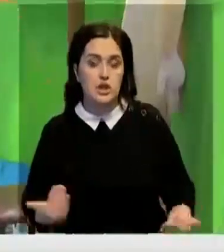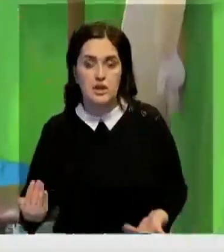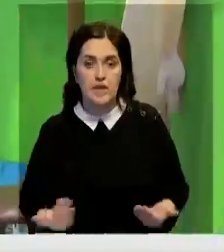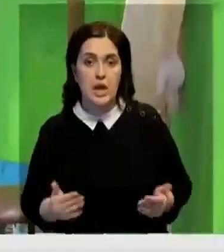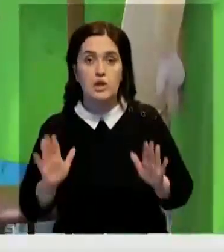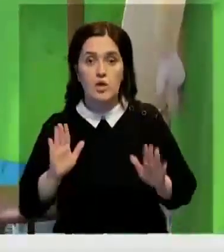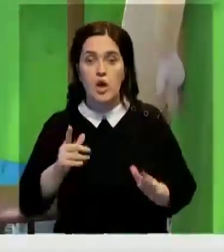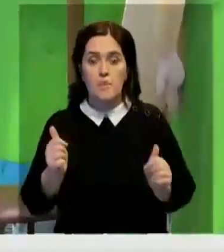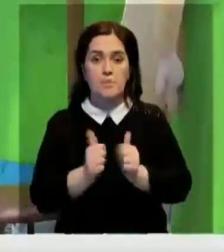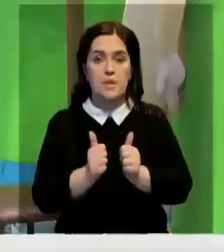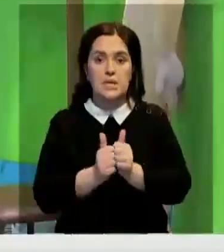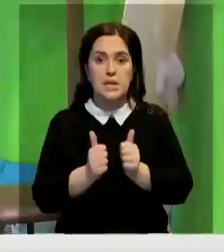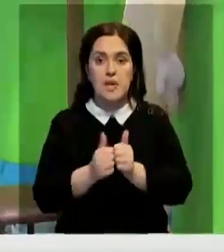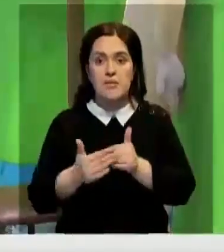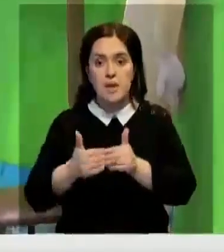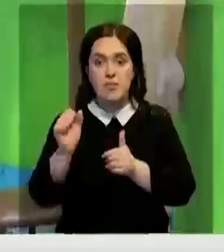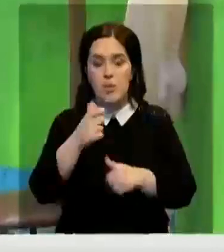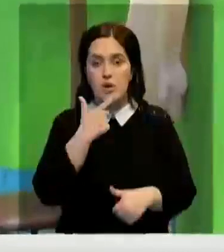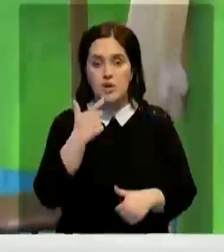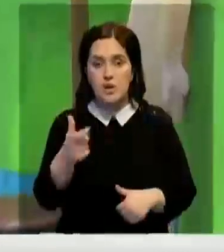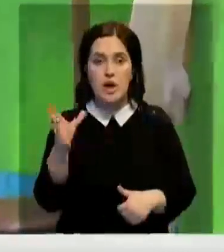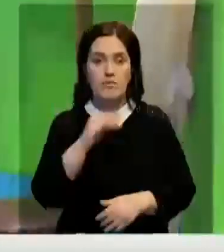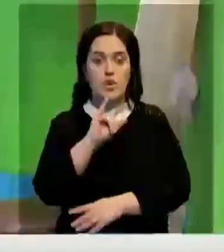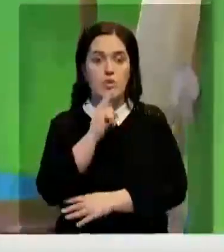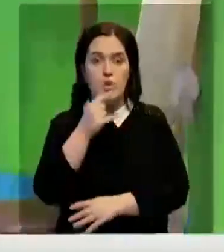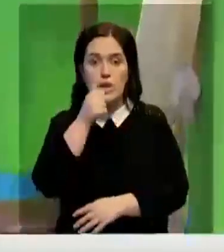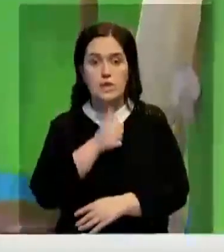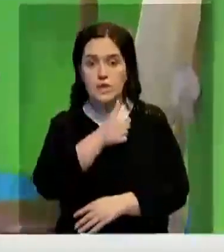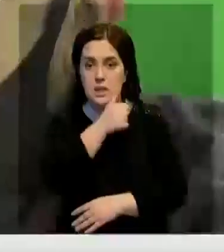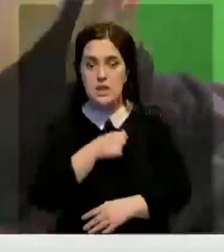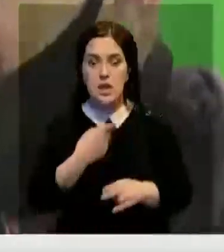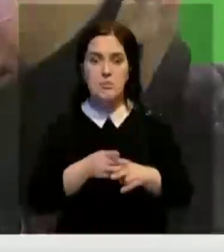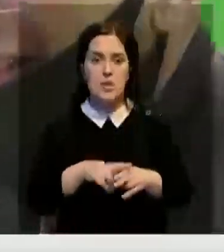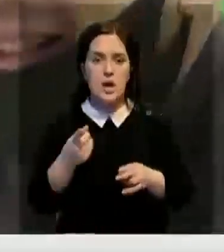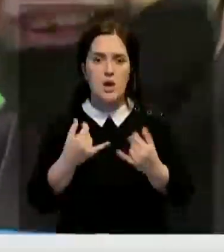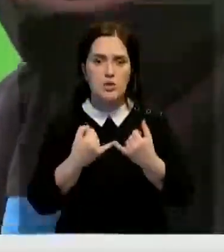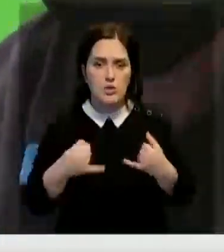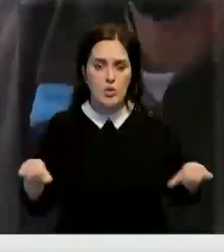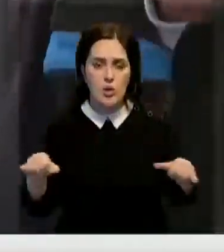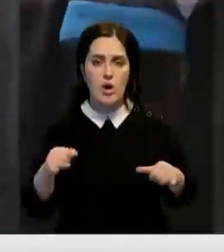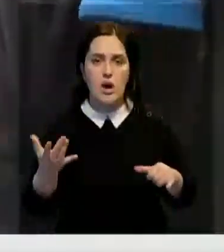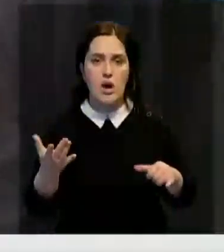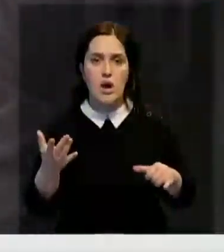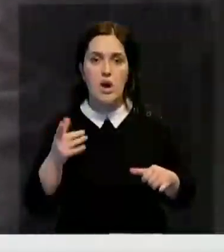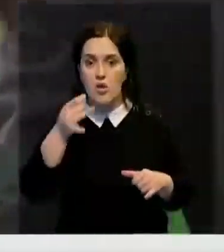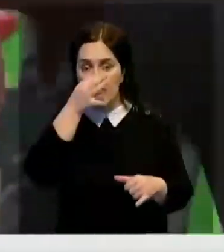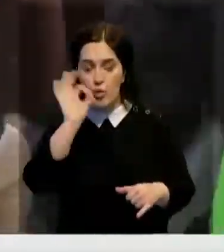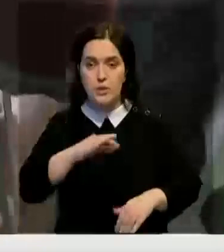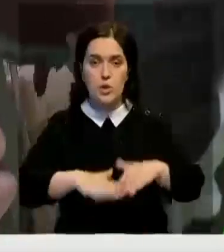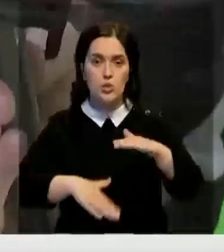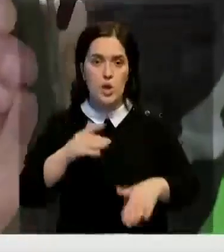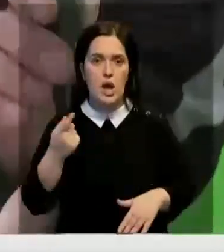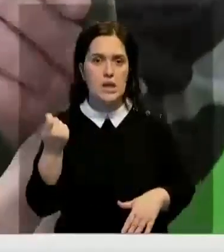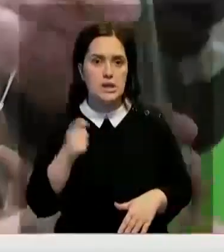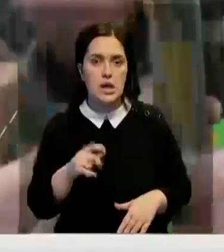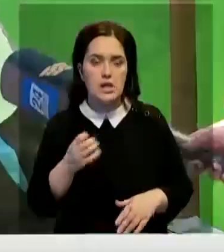И только с близкого расстояния можно рассмотреть все кукольные секреты. Здесь тоненькие веревки, лески, которые в опытных руках никогда